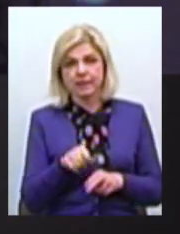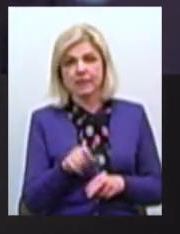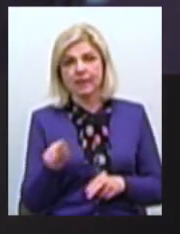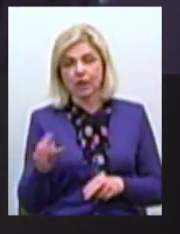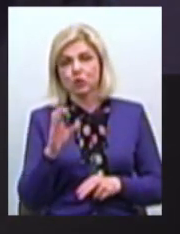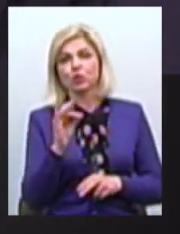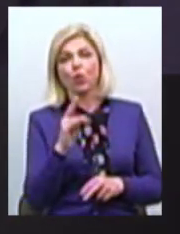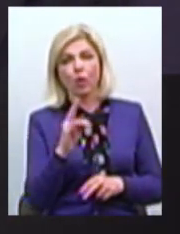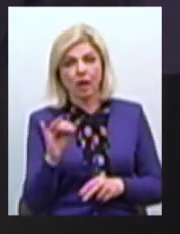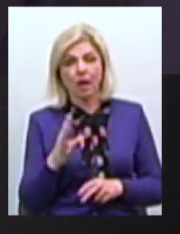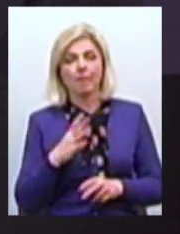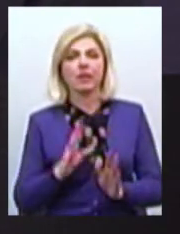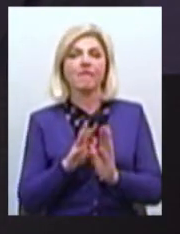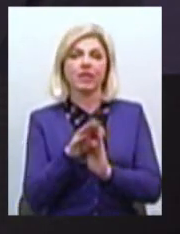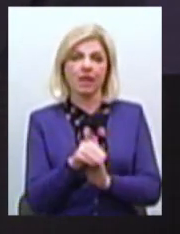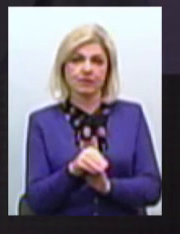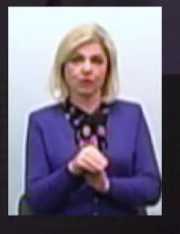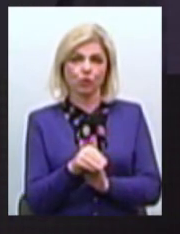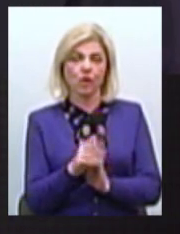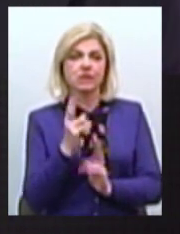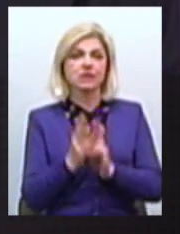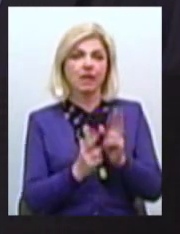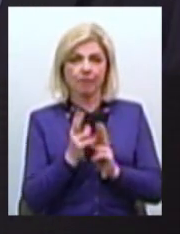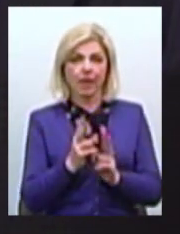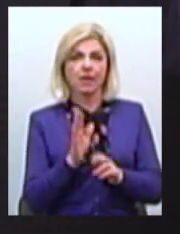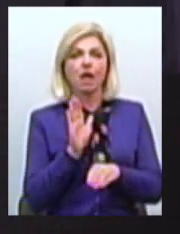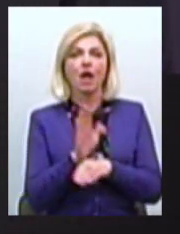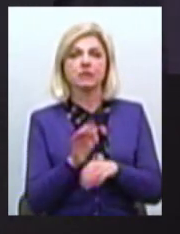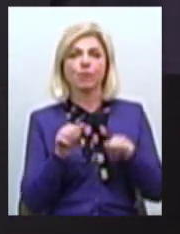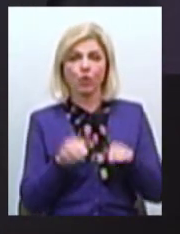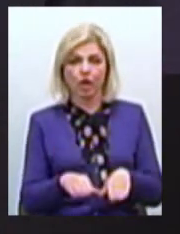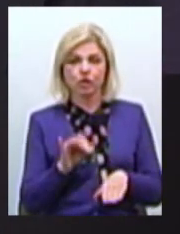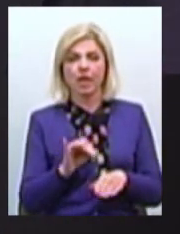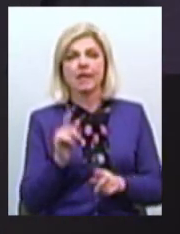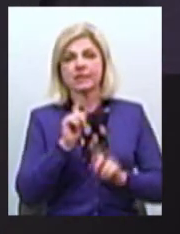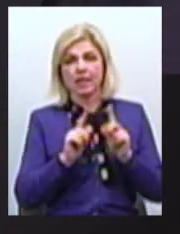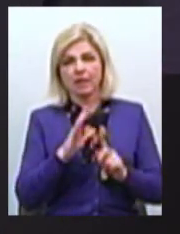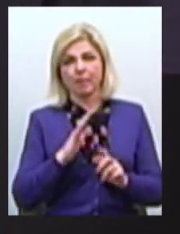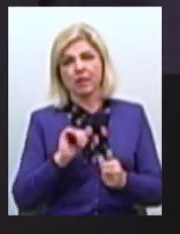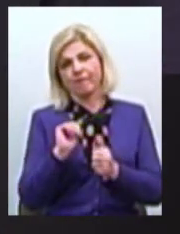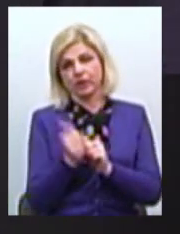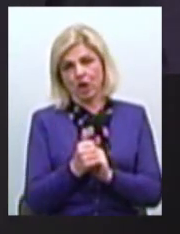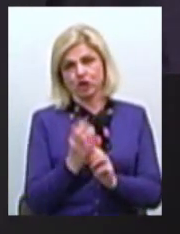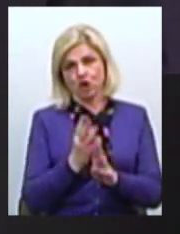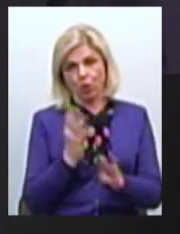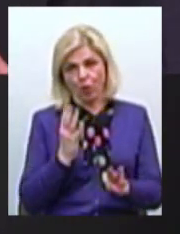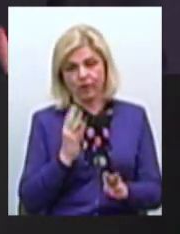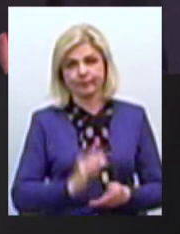Мною було внесено зміни до розпорядження І сесія була позачергова Це дає можливість